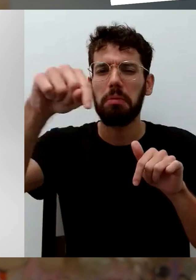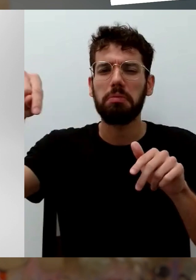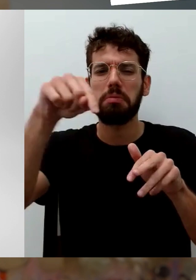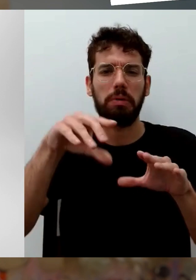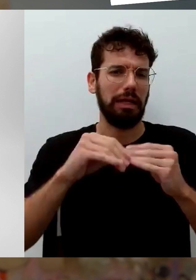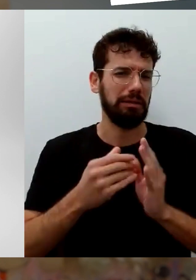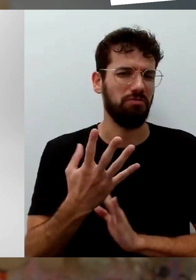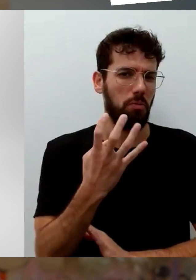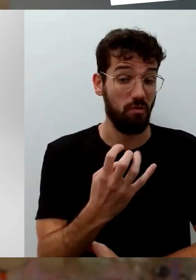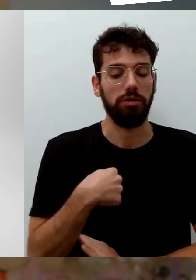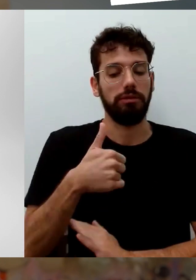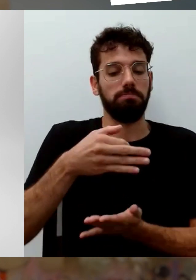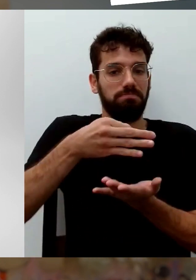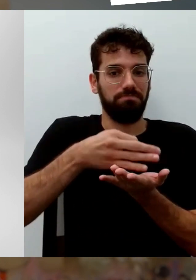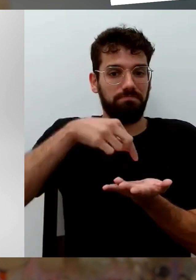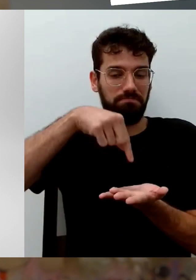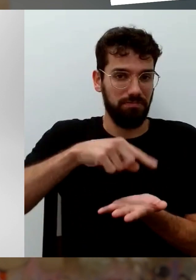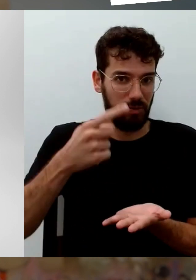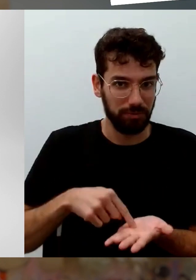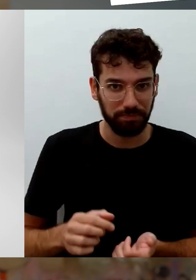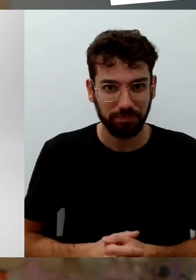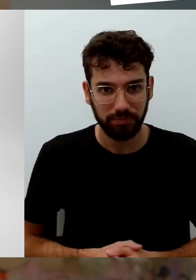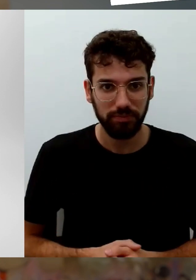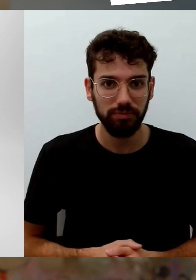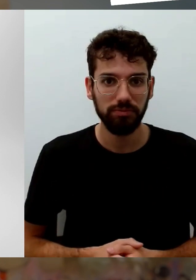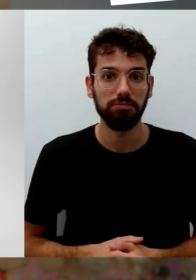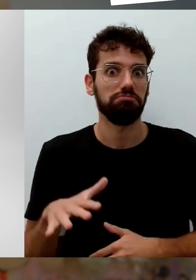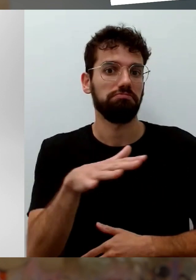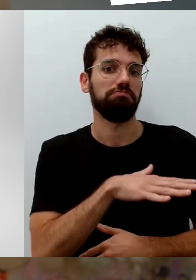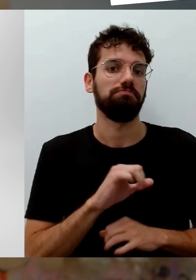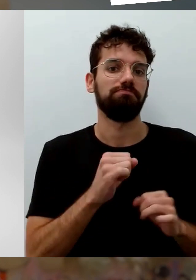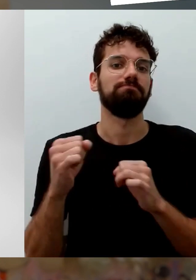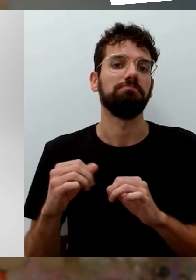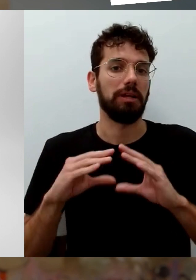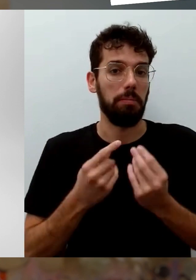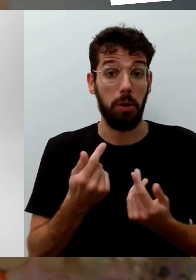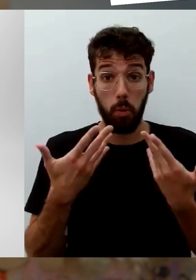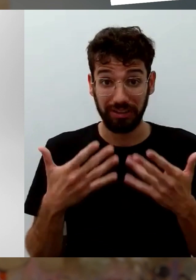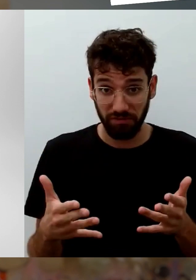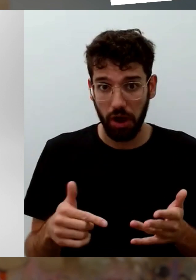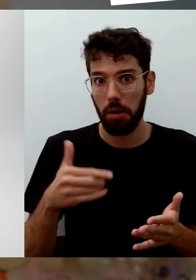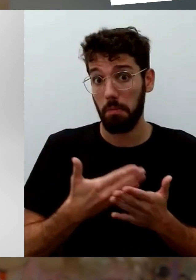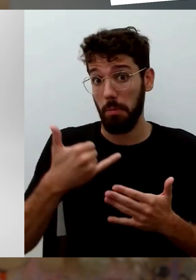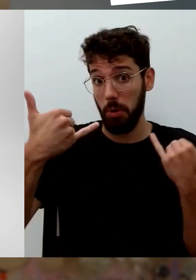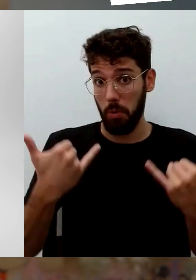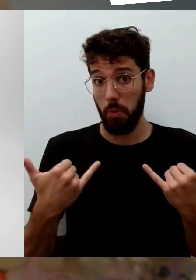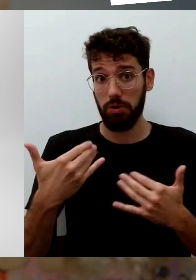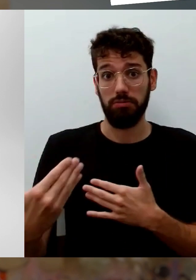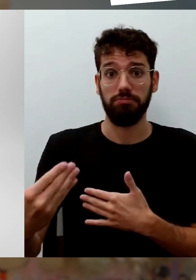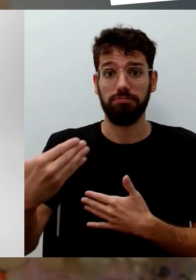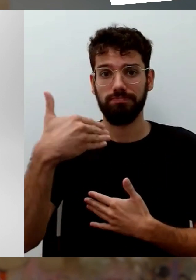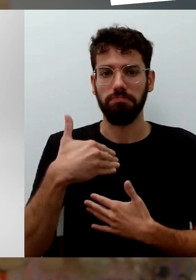Aktionen, die heute kostenfrei sind. Und hier speziell ist heute für Besucher und Besucherinnen ein